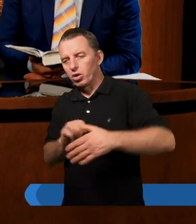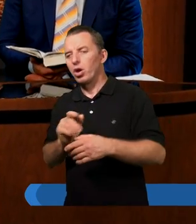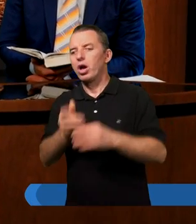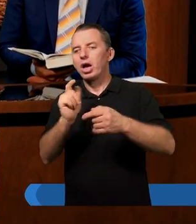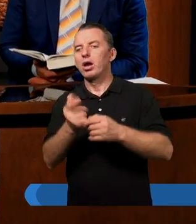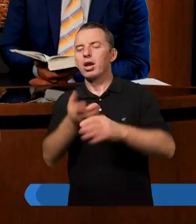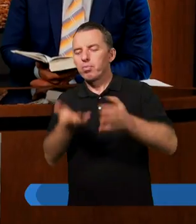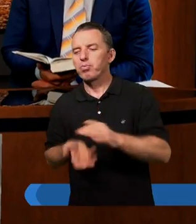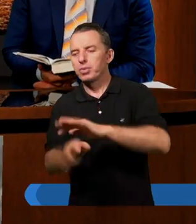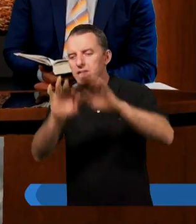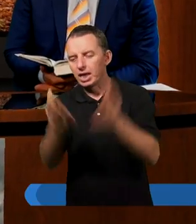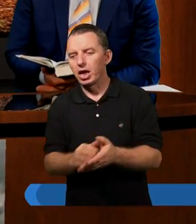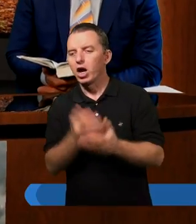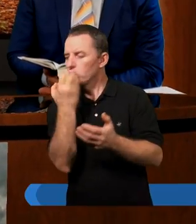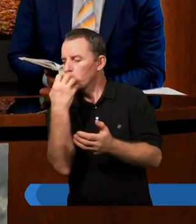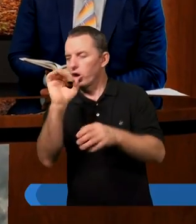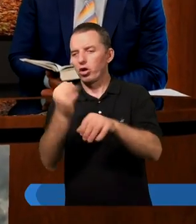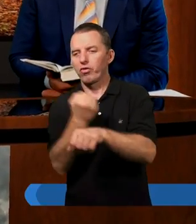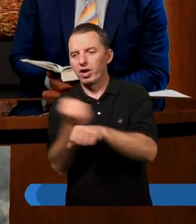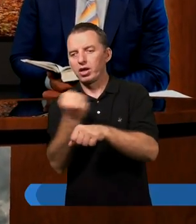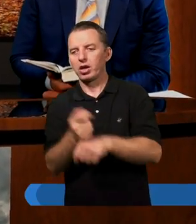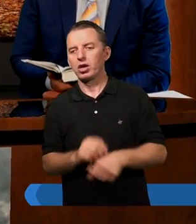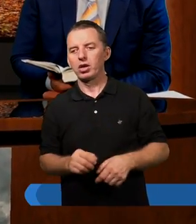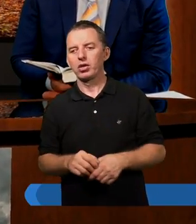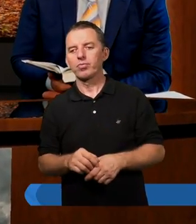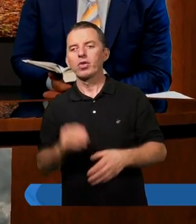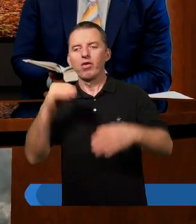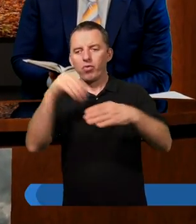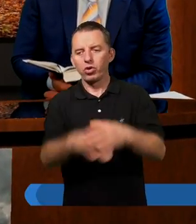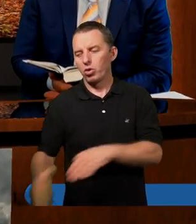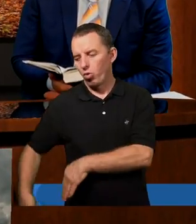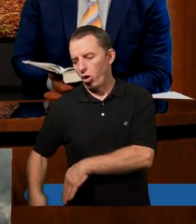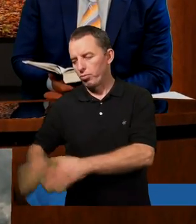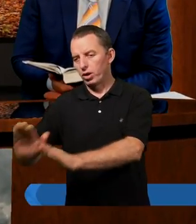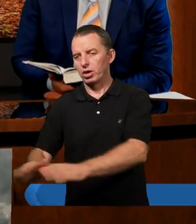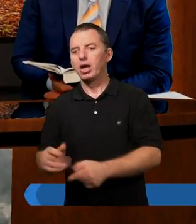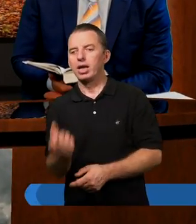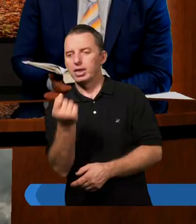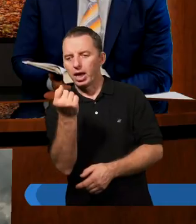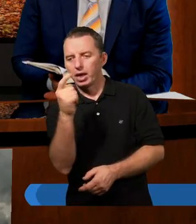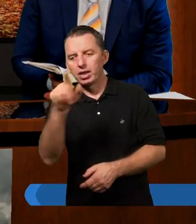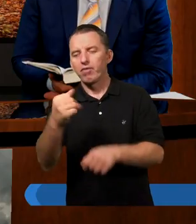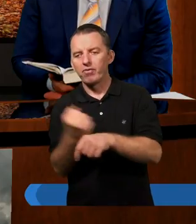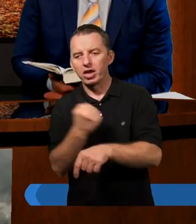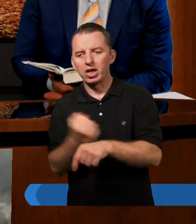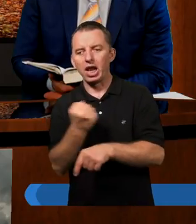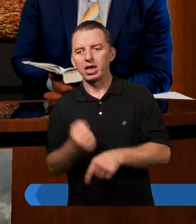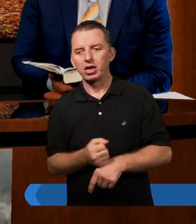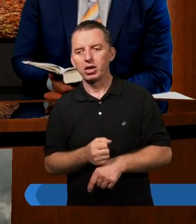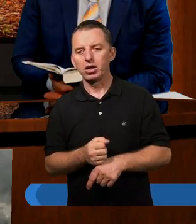żarzący się węgielek, on się żarzył, położył go obok i za chwilę ten węgielek